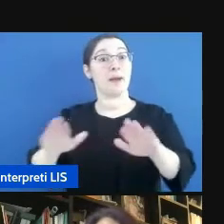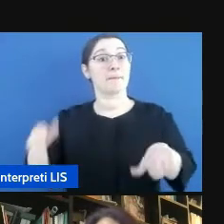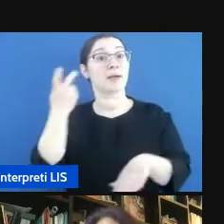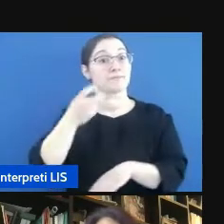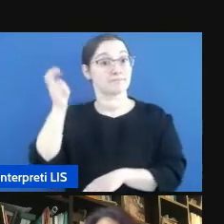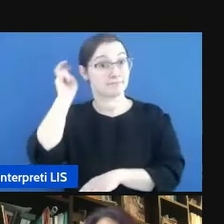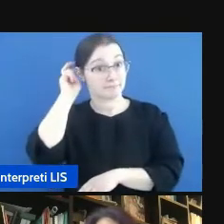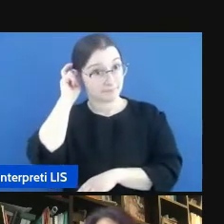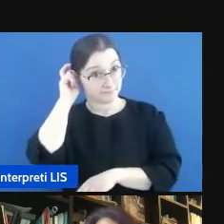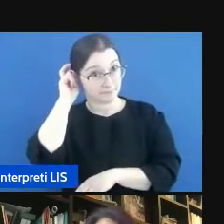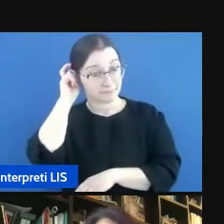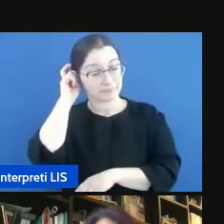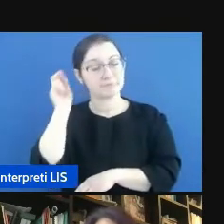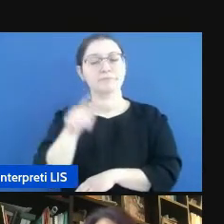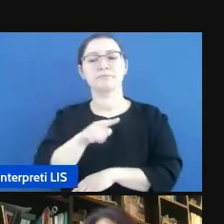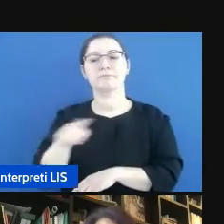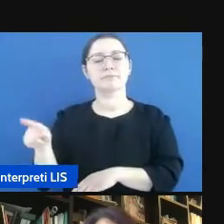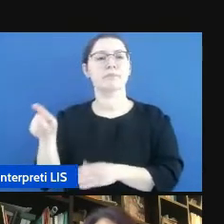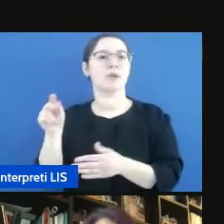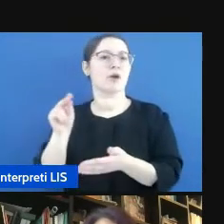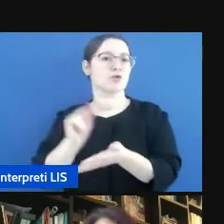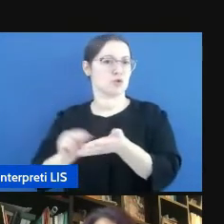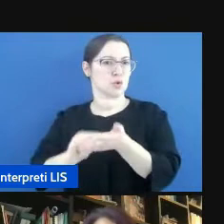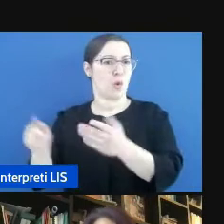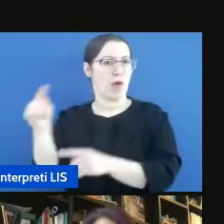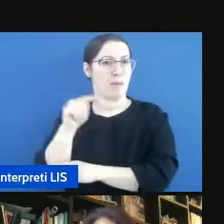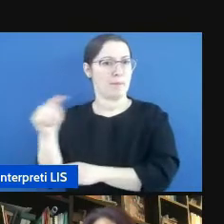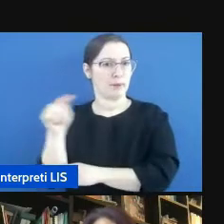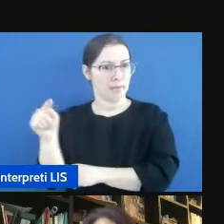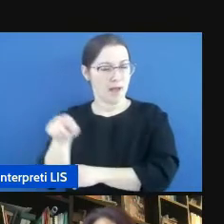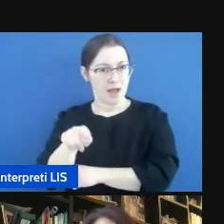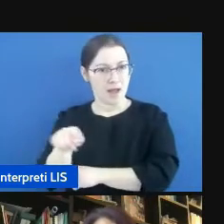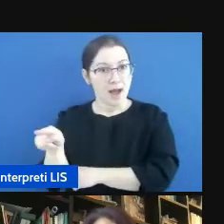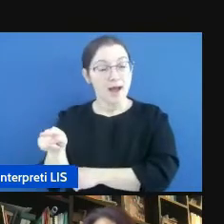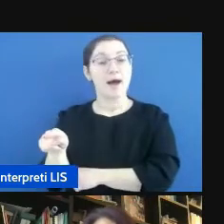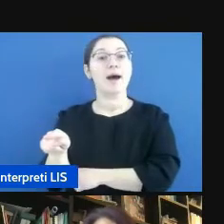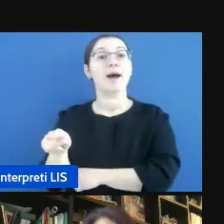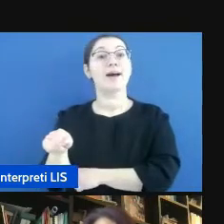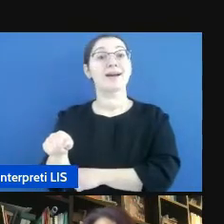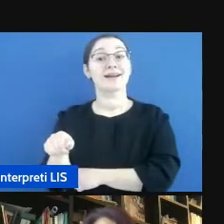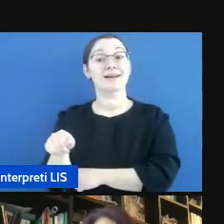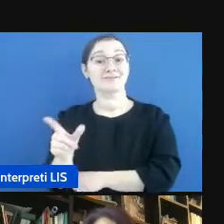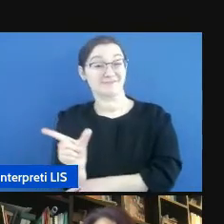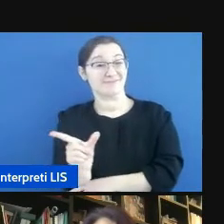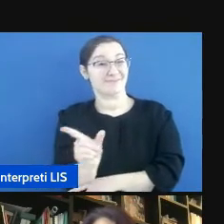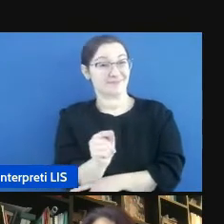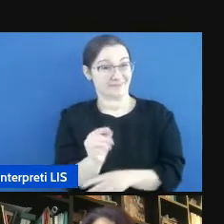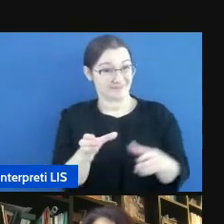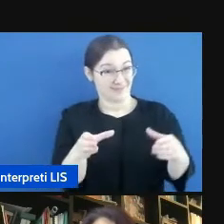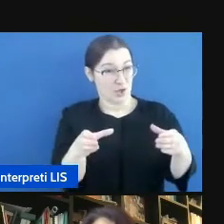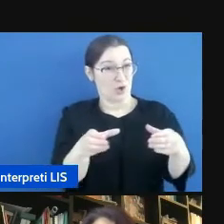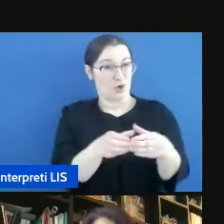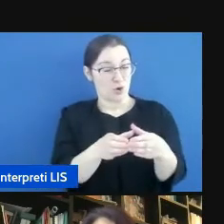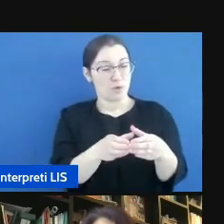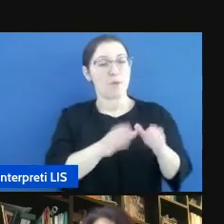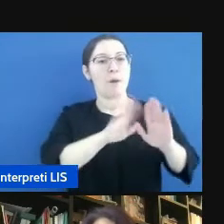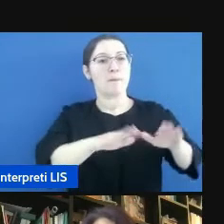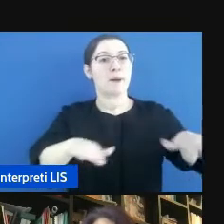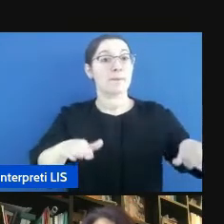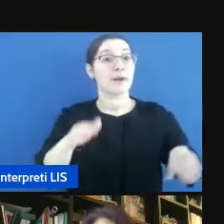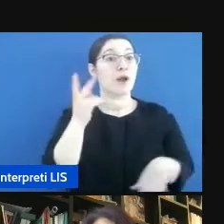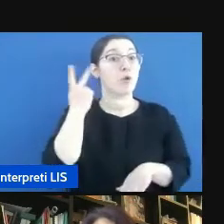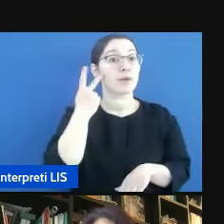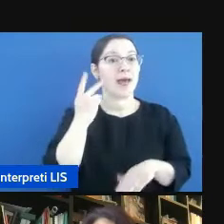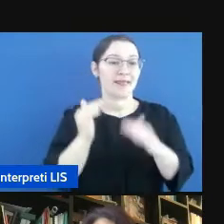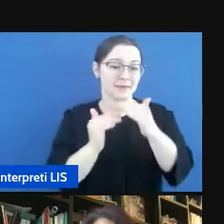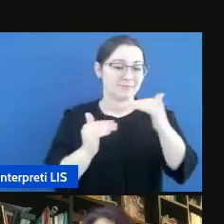che frequentavano la scuola primaria e che sono stati abbinati a un gruppo di bambini udenti più piccoli che